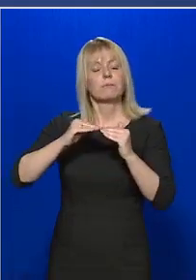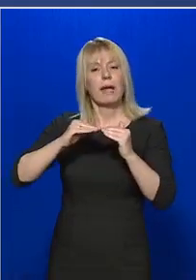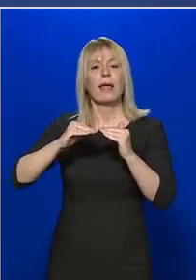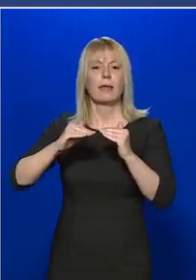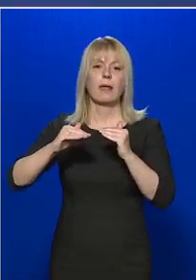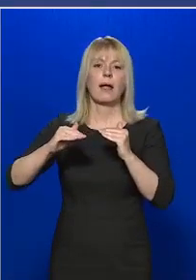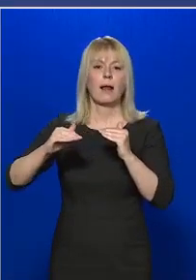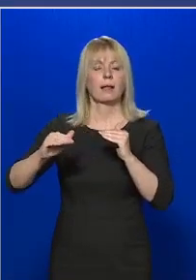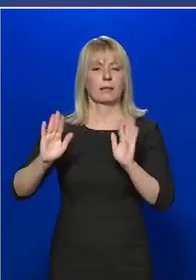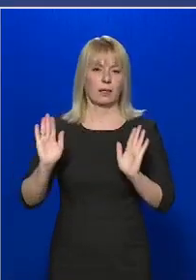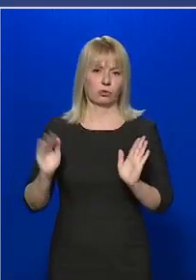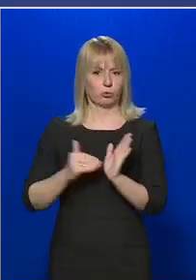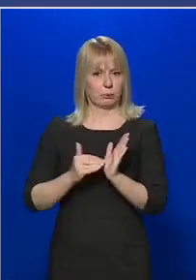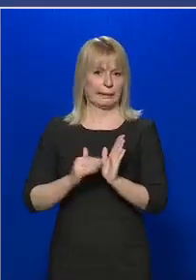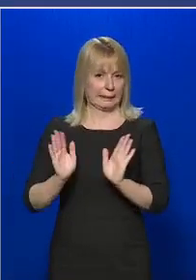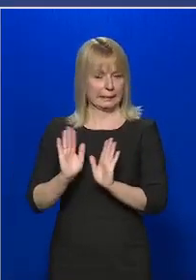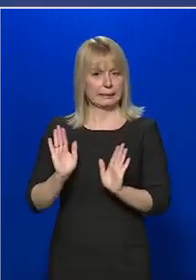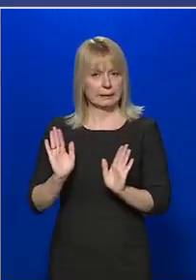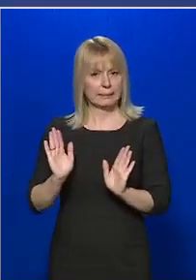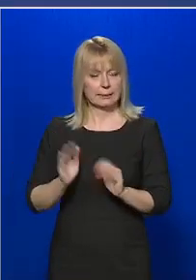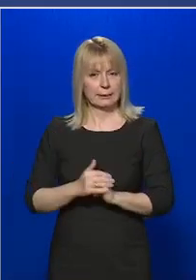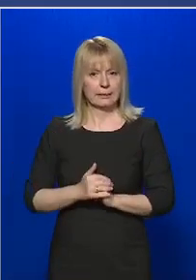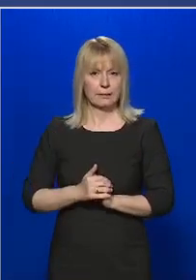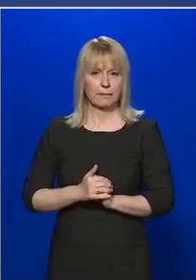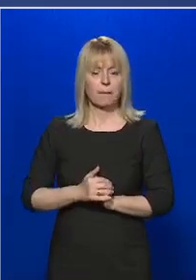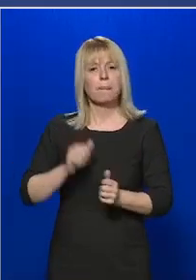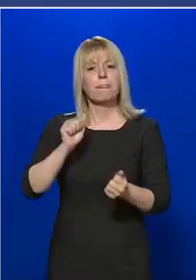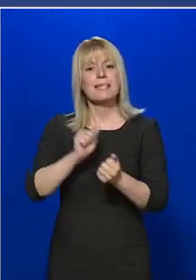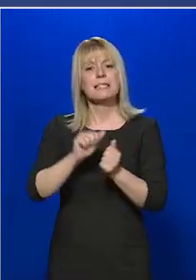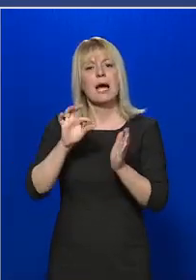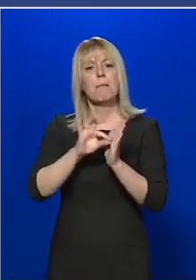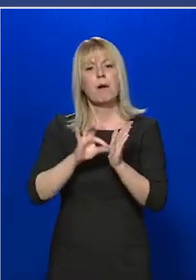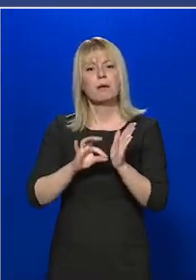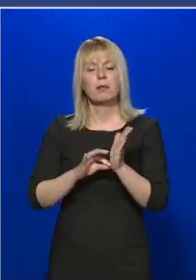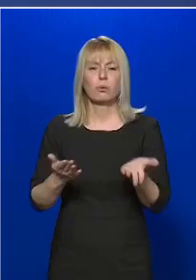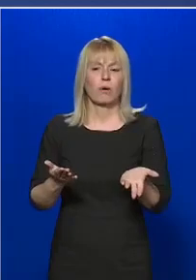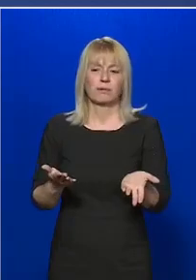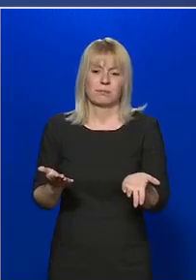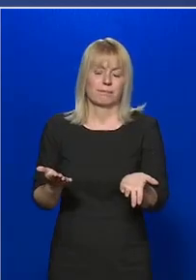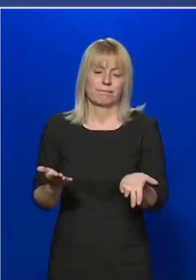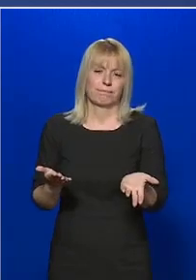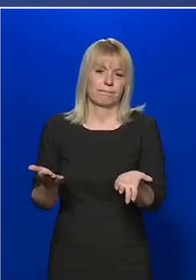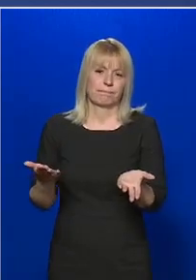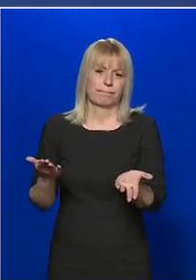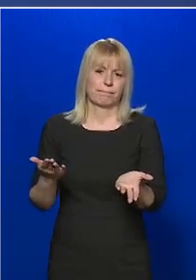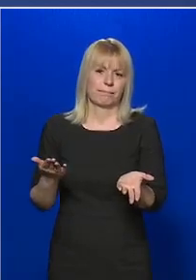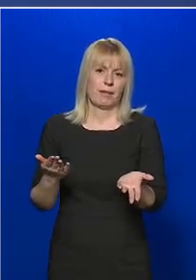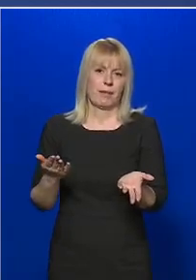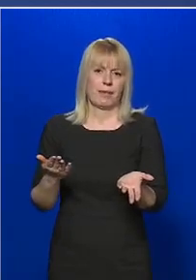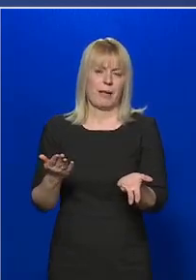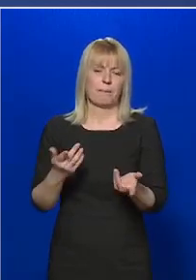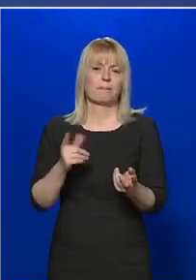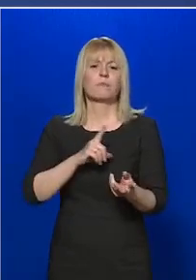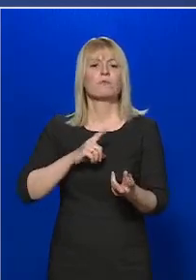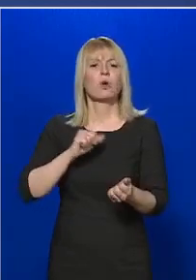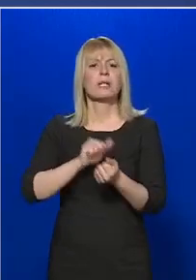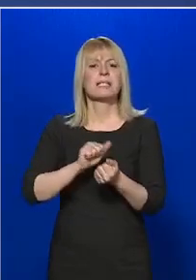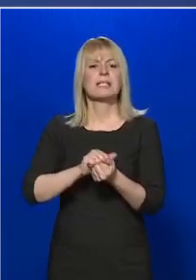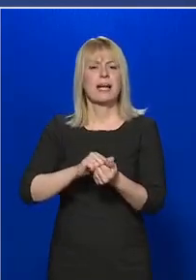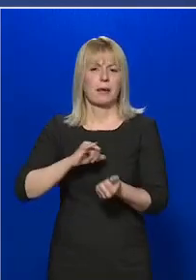egyelőre még. Számadatokat nem pusztán önállóan a számok